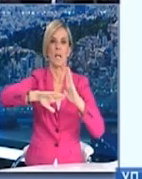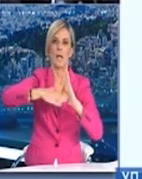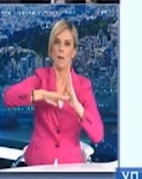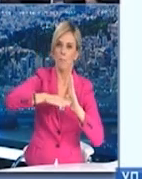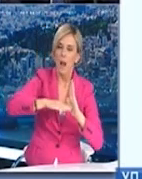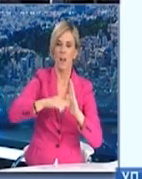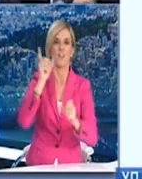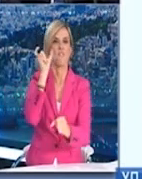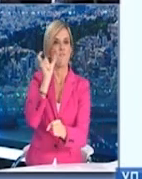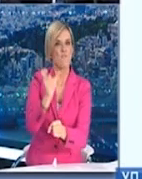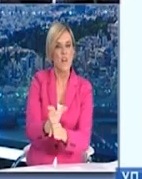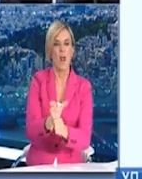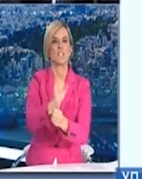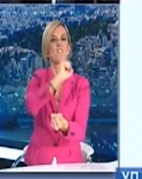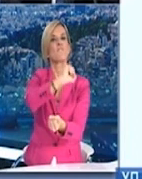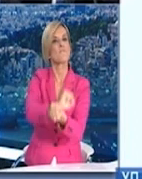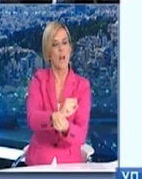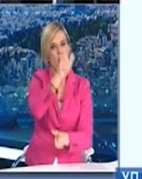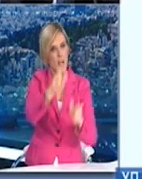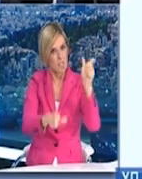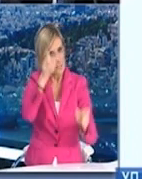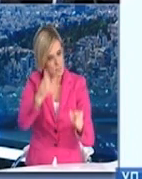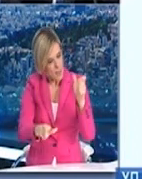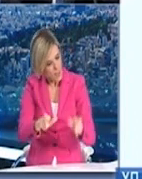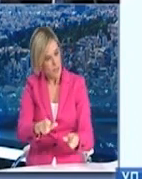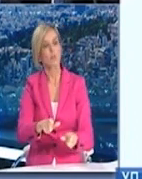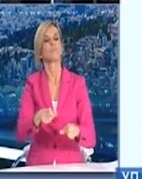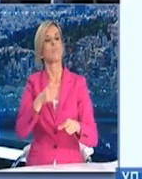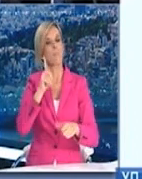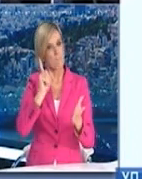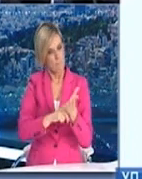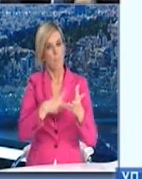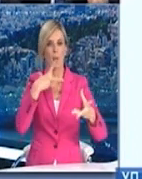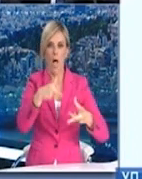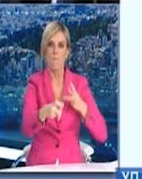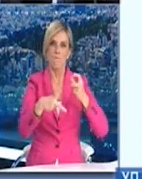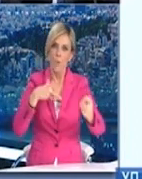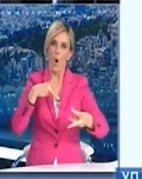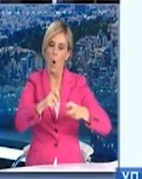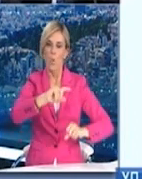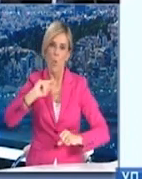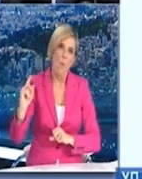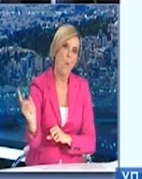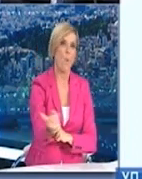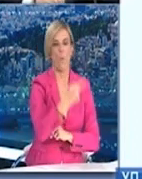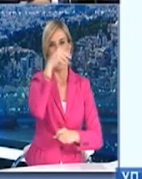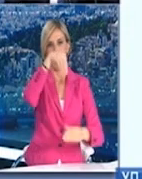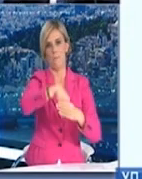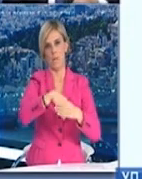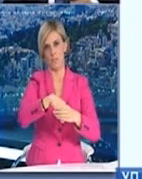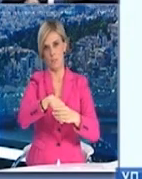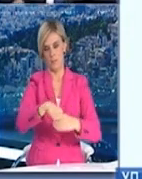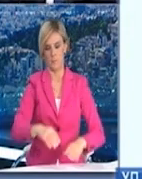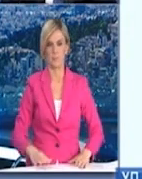που είναι κοντά σε κάθε σωφωνιστικό κατάστημα να μπορέσει να εμβολιάσει και το προσωπικό αλλά και τους